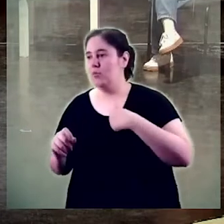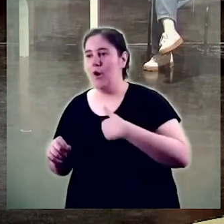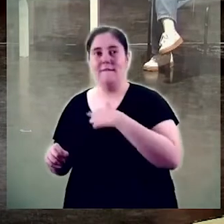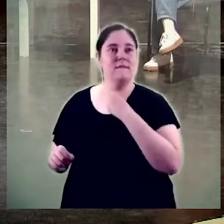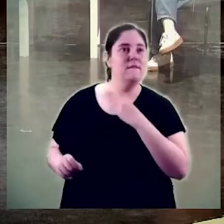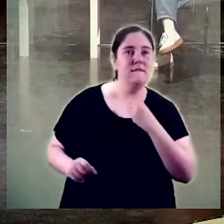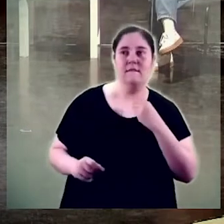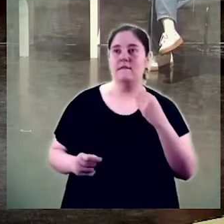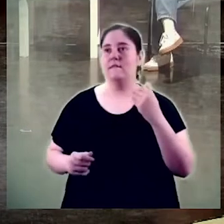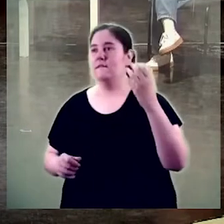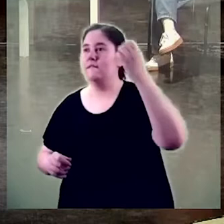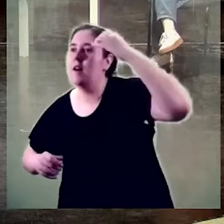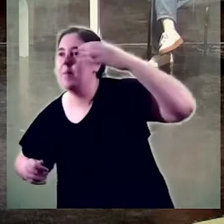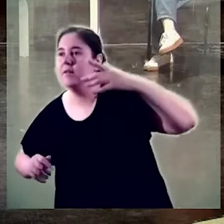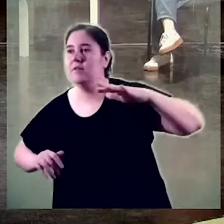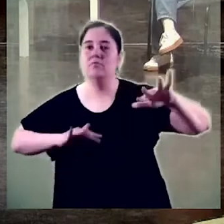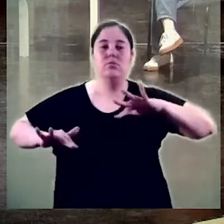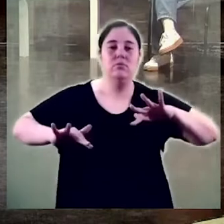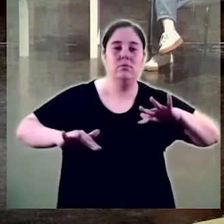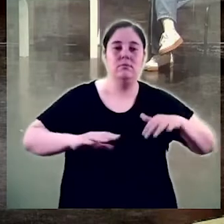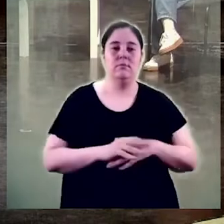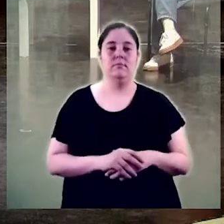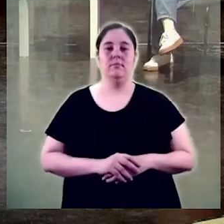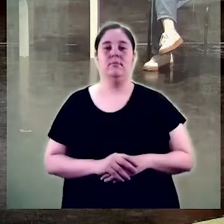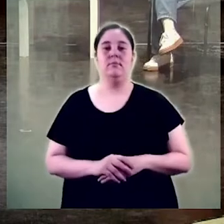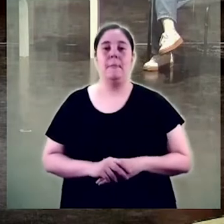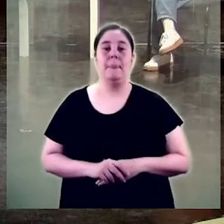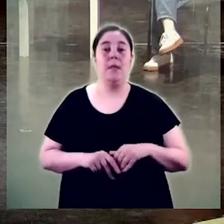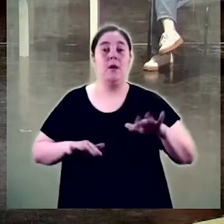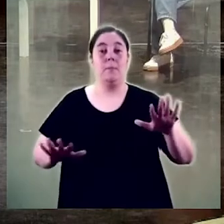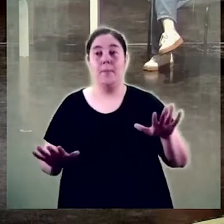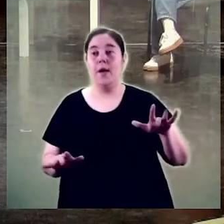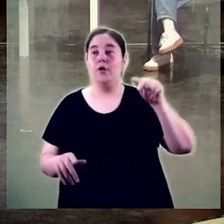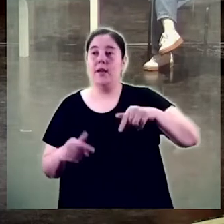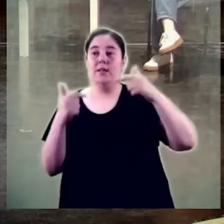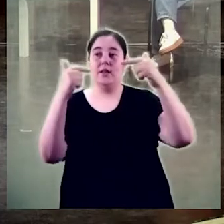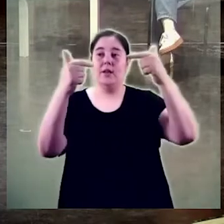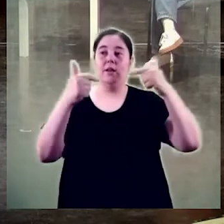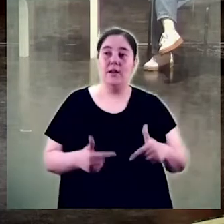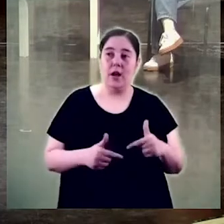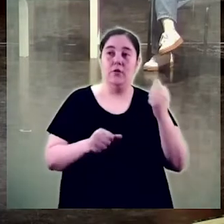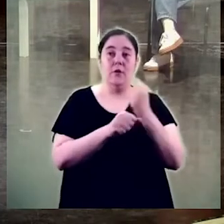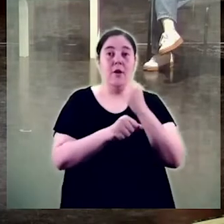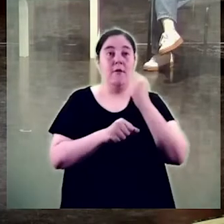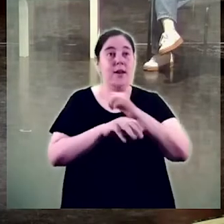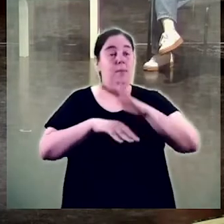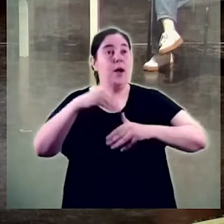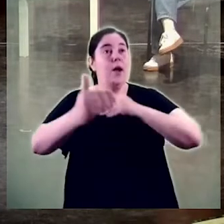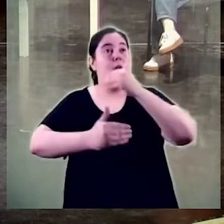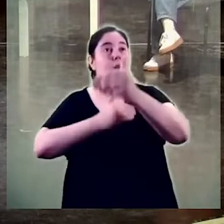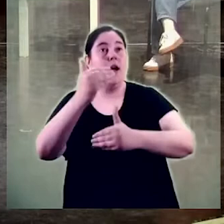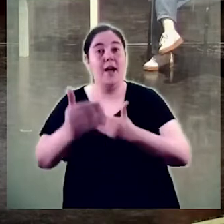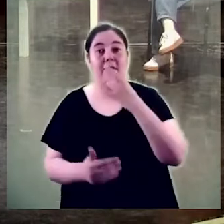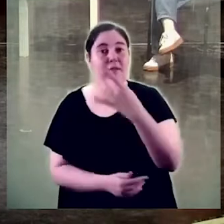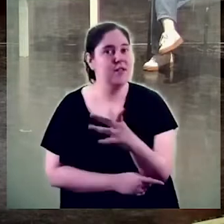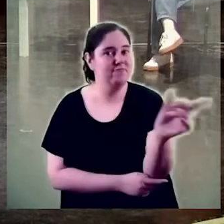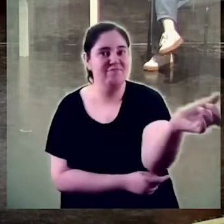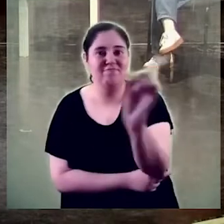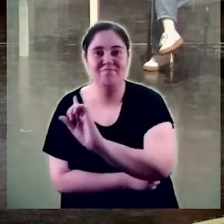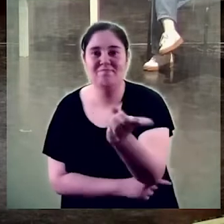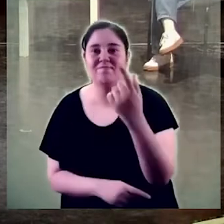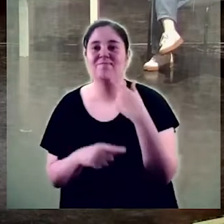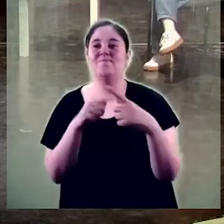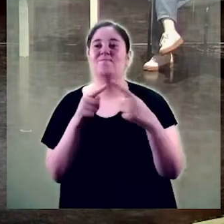apassionada no no la tasca de fer rotllar aquest grau no ha estat mai fàcil a la